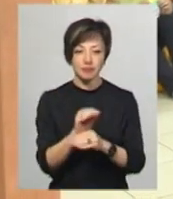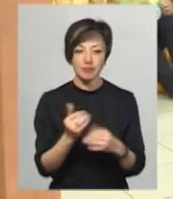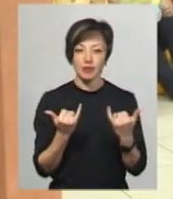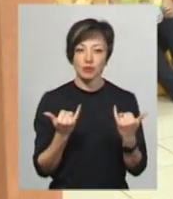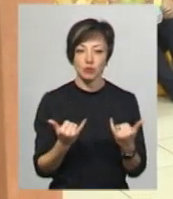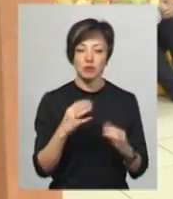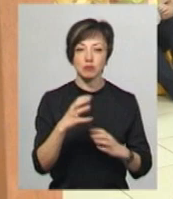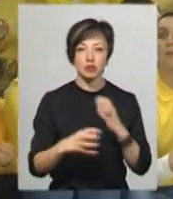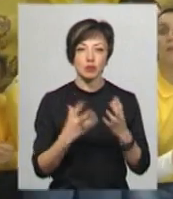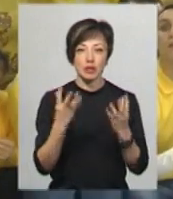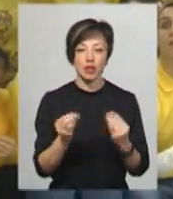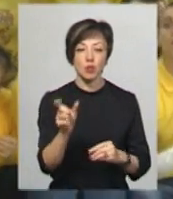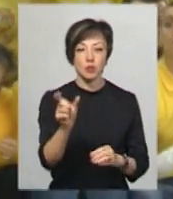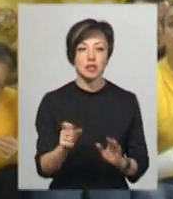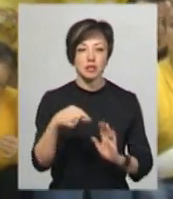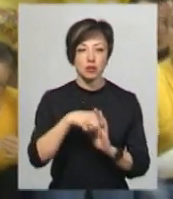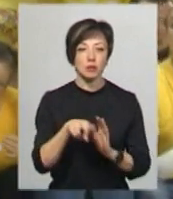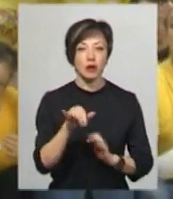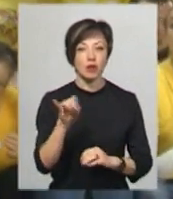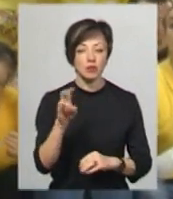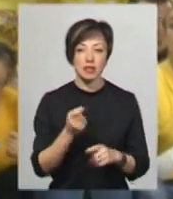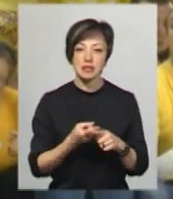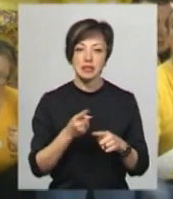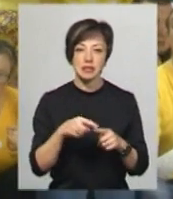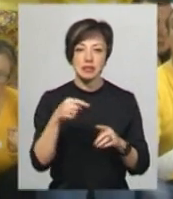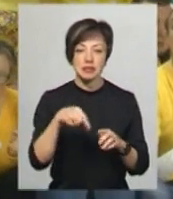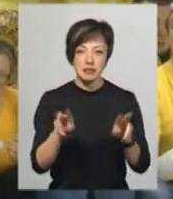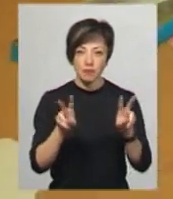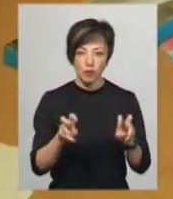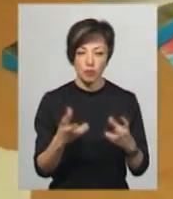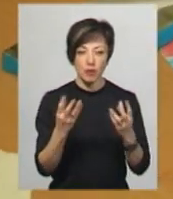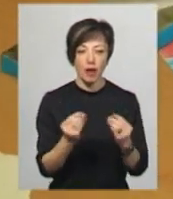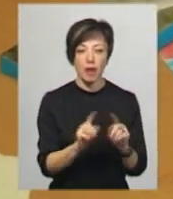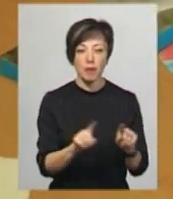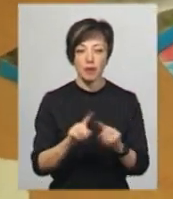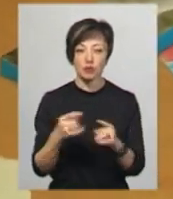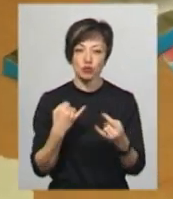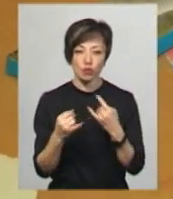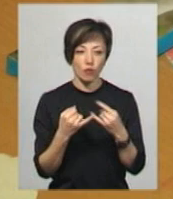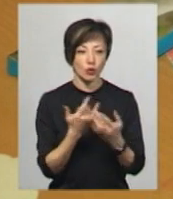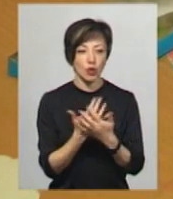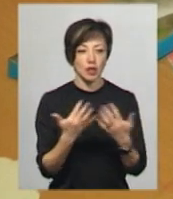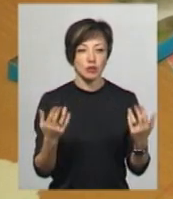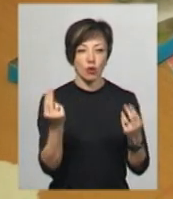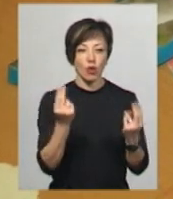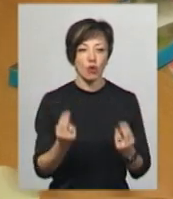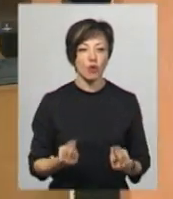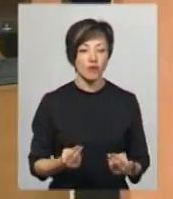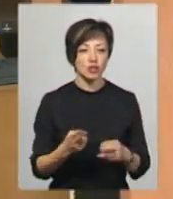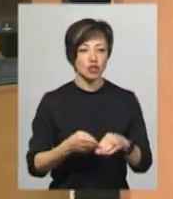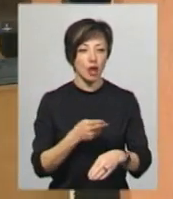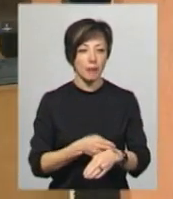сьогодні міжнародний день людини з синдромом Дауна. Символом цього дня є елементи жовтого на одязі та різнокольорові шкарпетки.